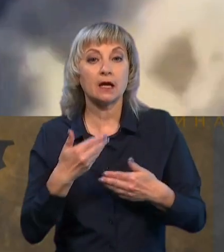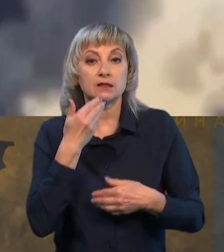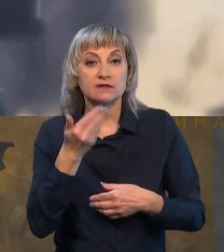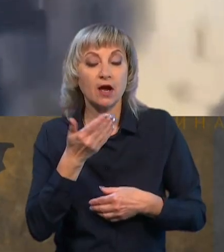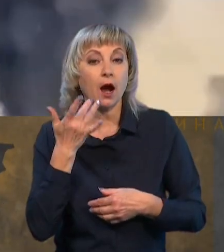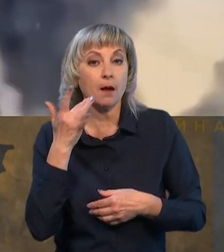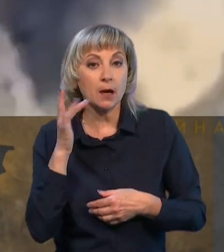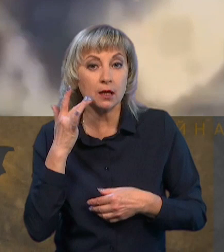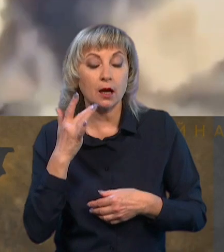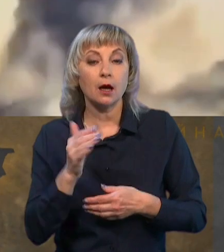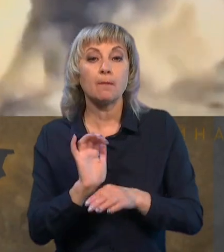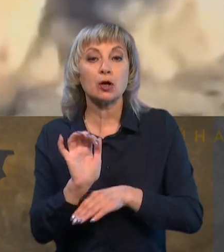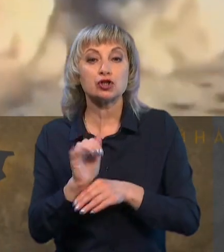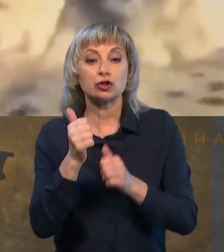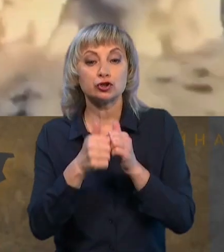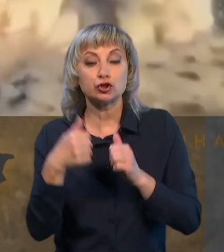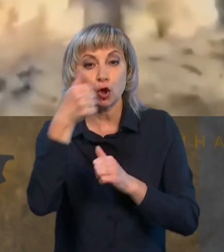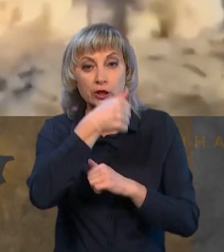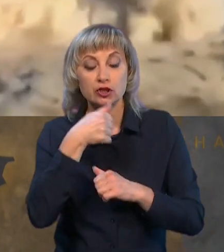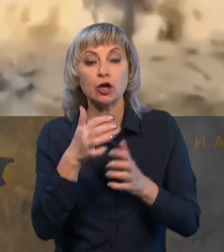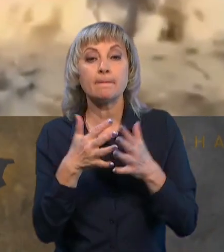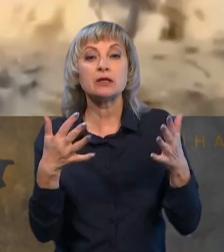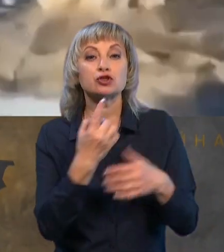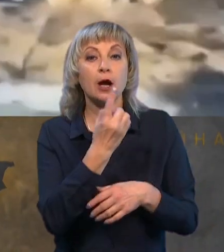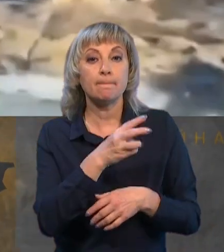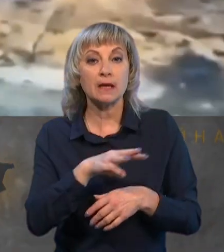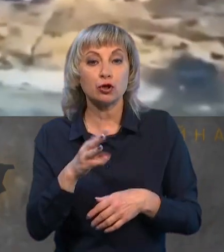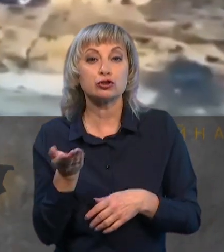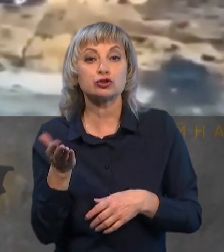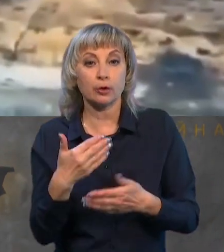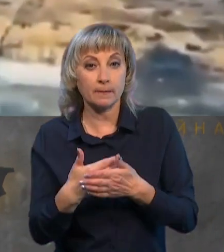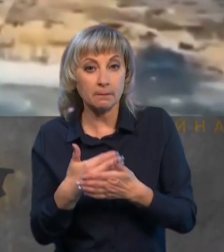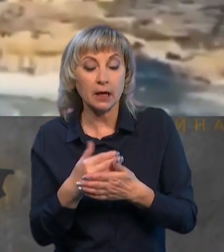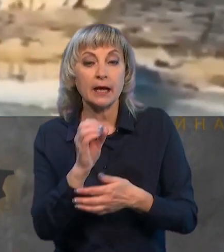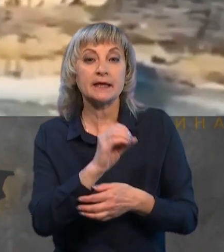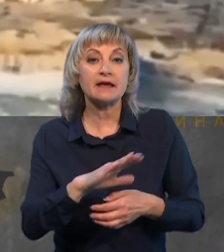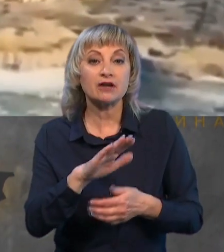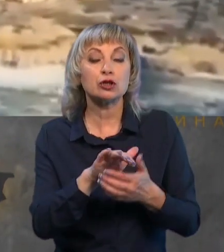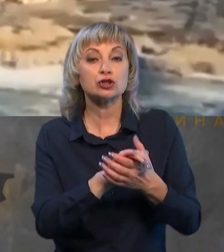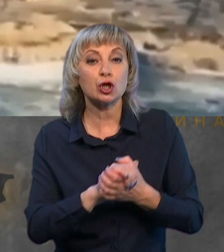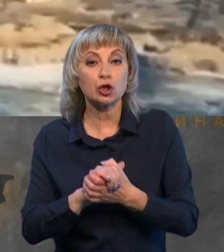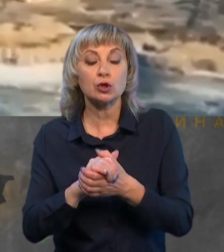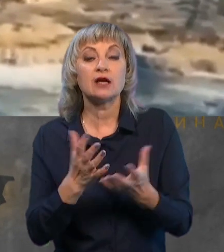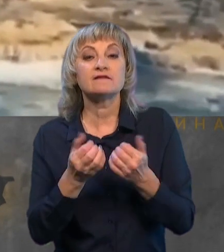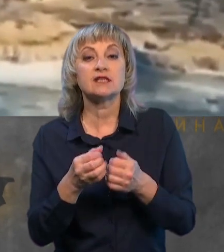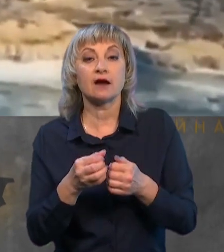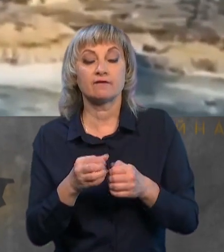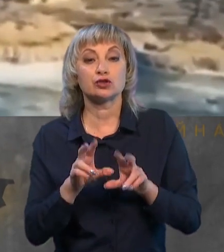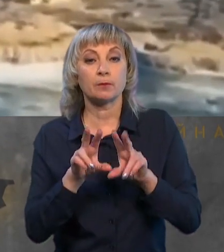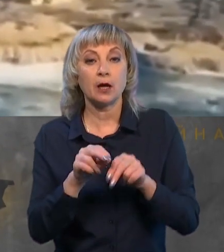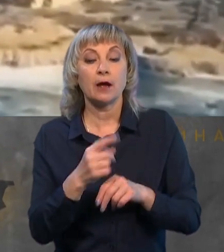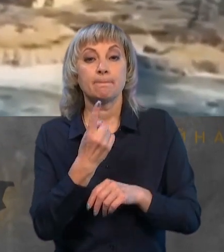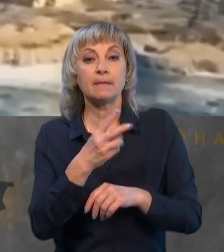американцями поставка щорічно більше мільйона штук приблизно, і Європейський Союз взяв зобов'язання 1 мільйон 250